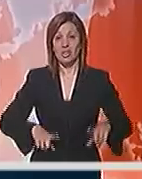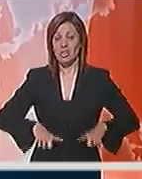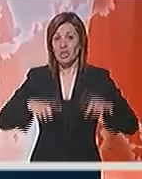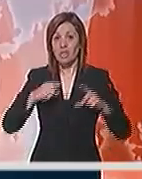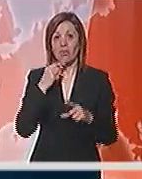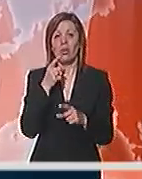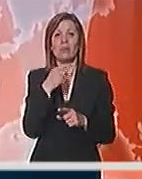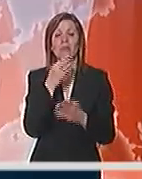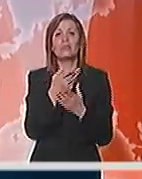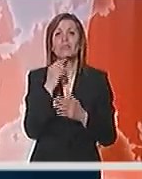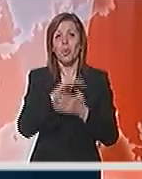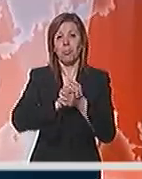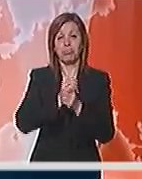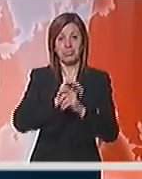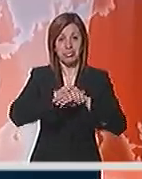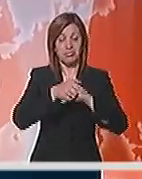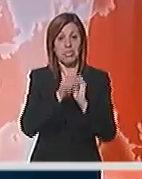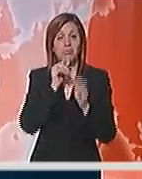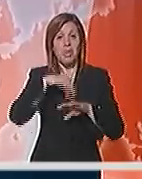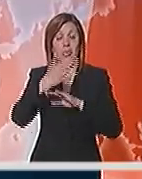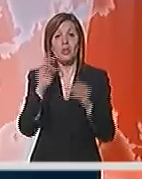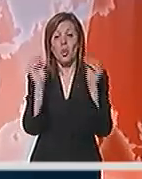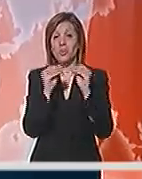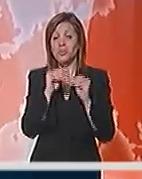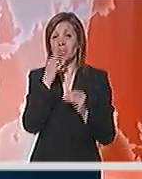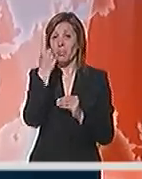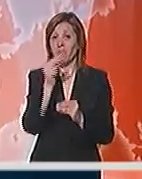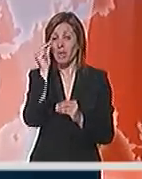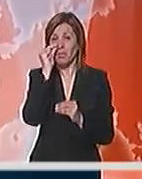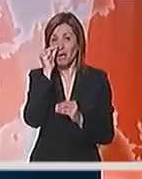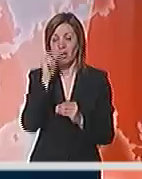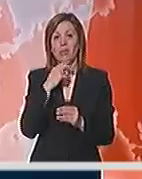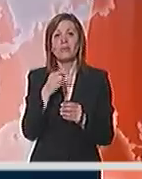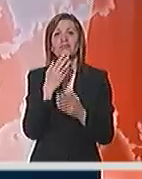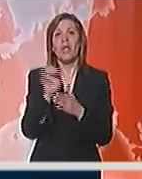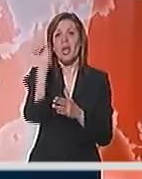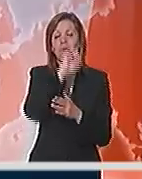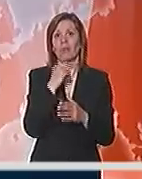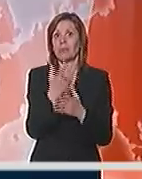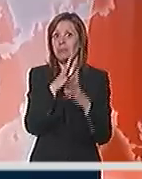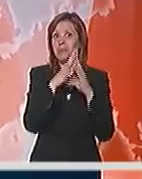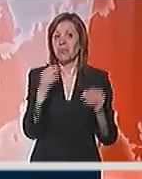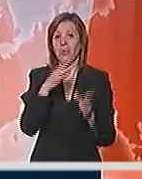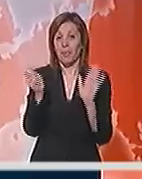turoperateri trljaju ruke jer su i posle uskršnjih i prvomajski aranžmani za Evropu planuli.